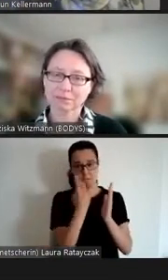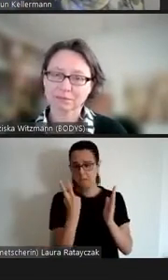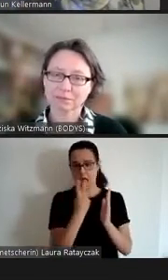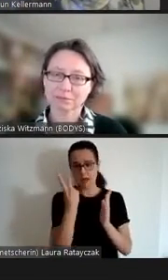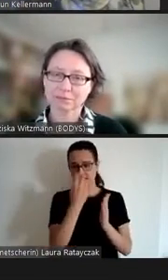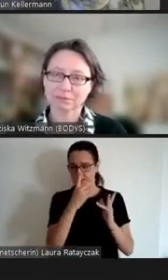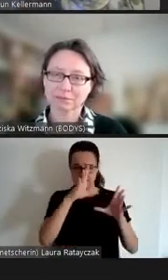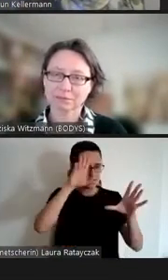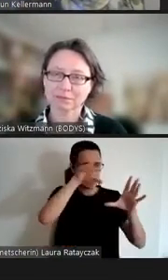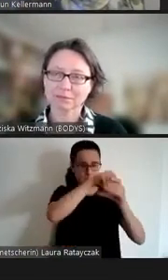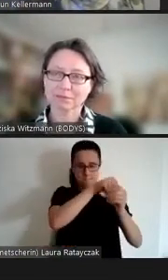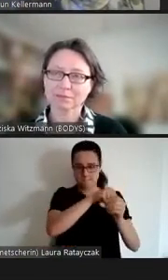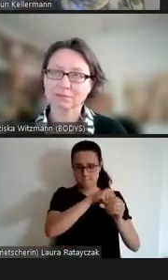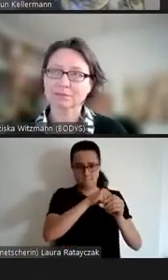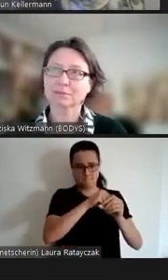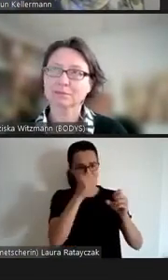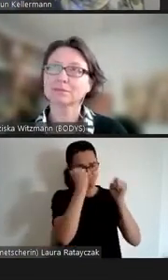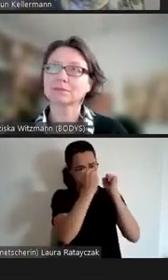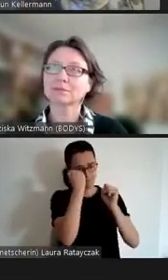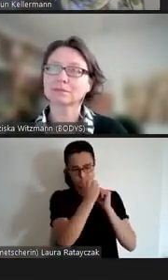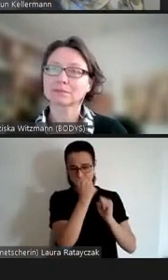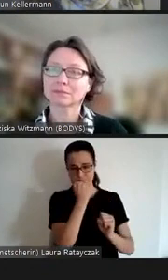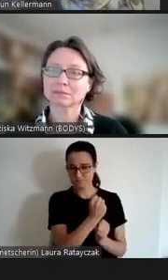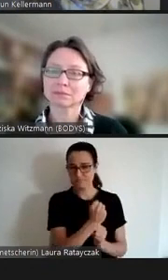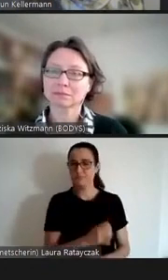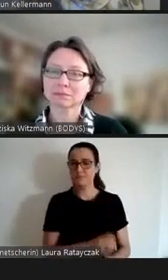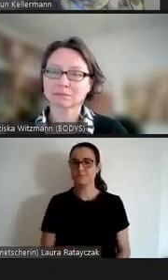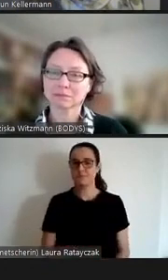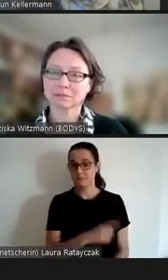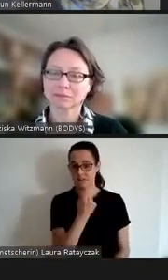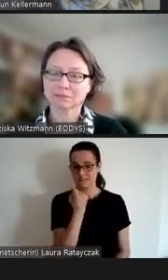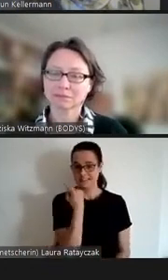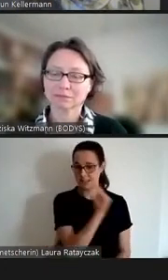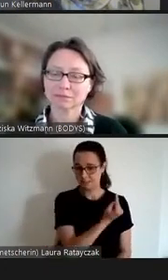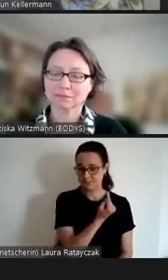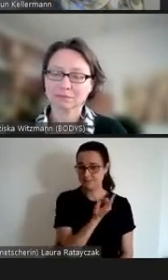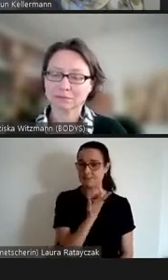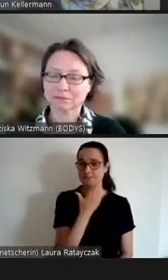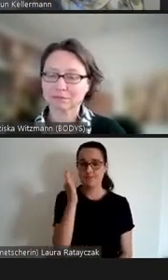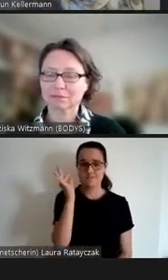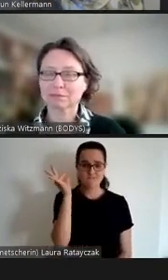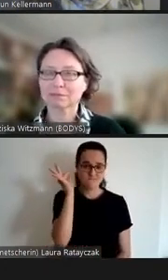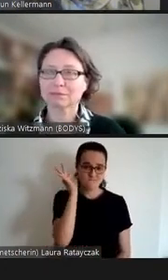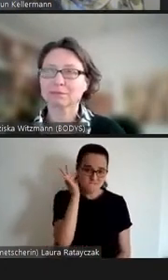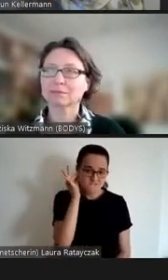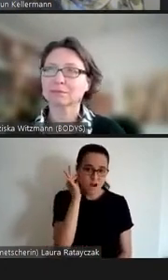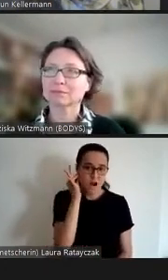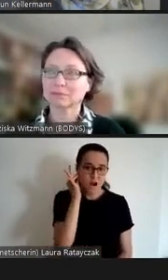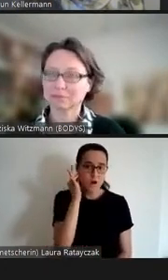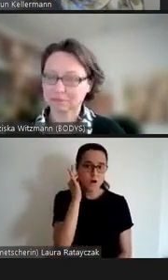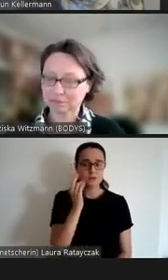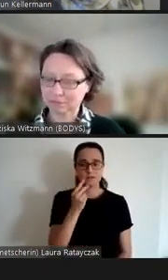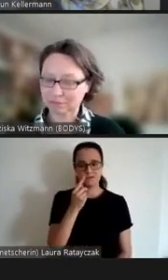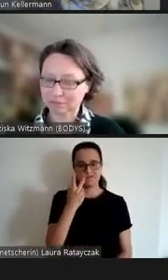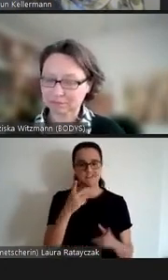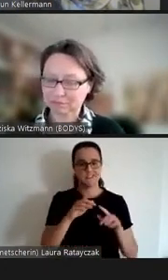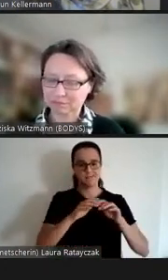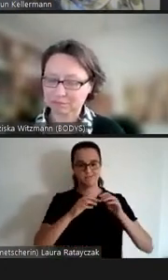belegt wird sie ist selbst wird sie als Burschi Kuz